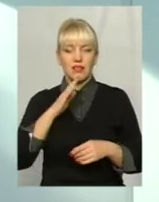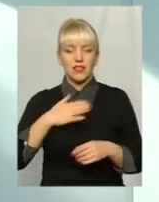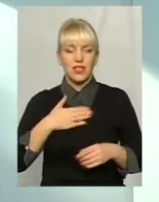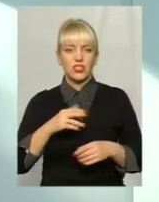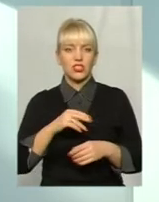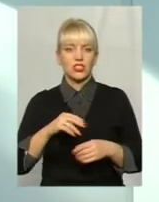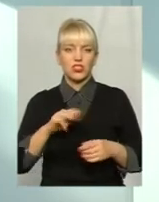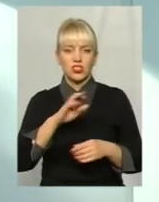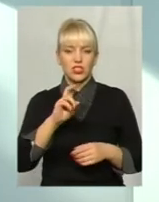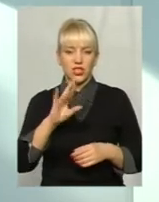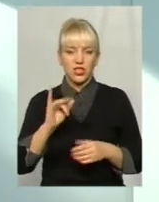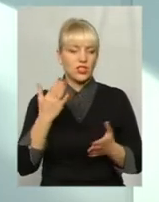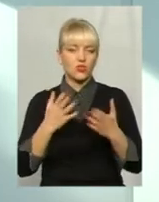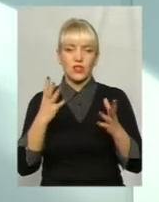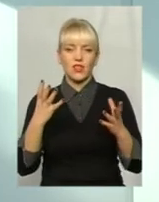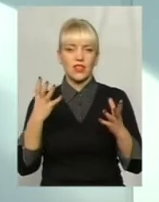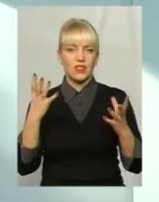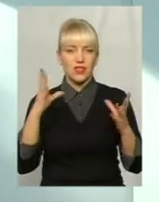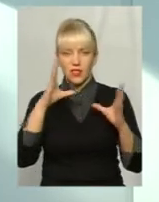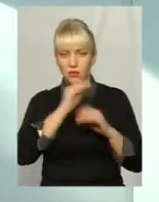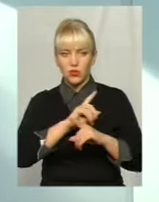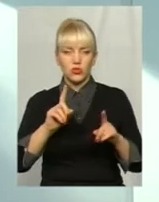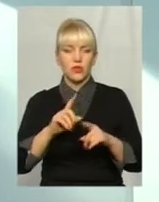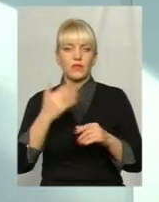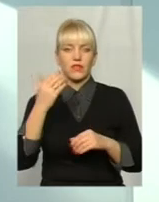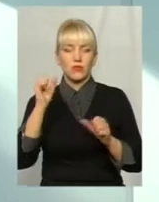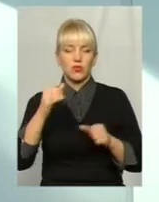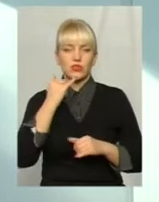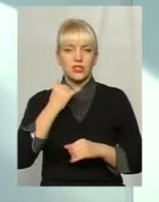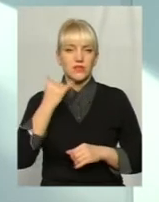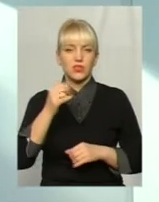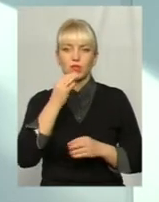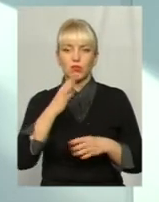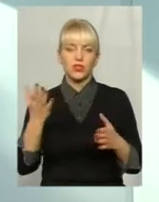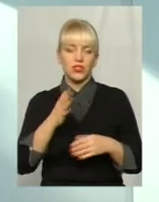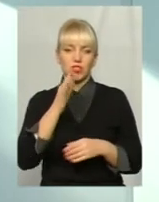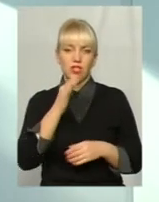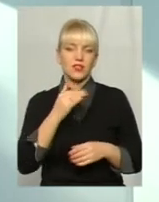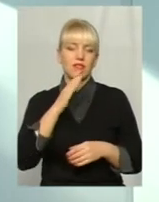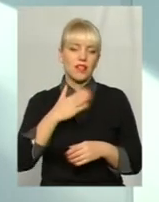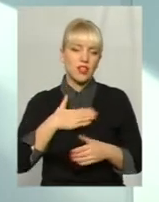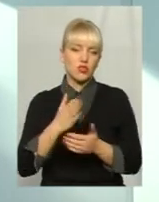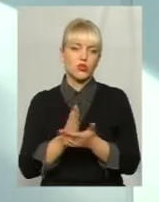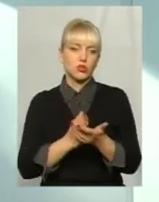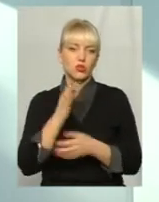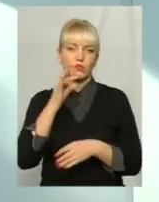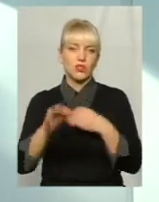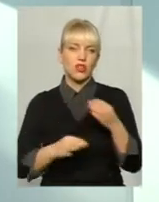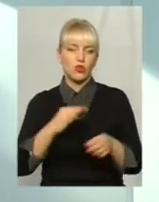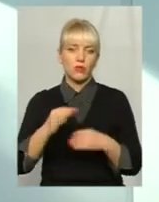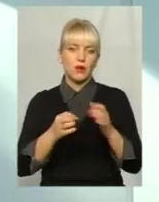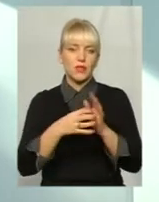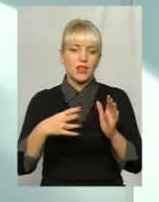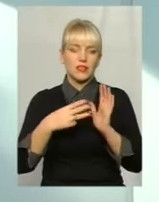організації, якщо щось не знаходите порозуміння, можете дзвонити будь-який час на нашу службу цілодобову 15